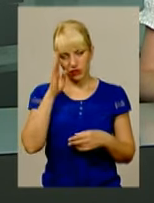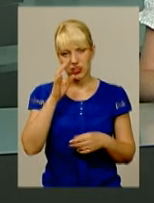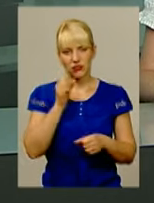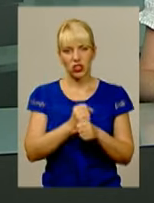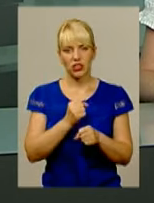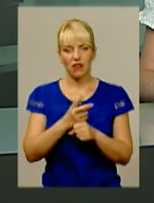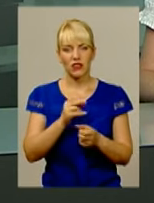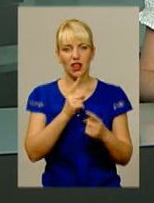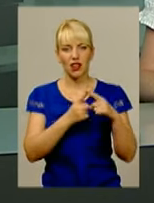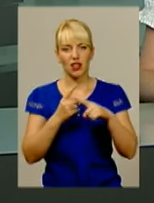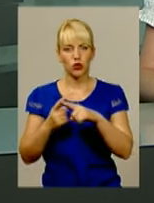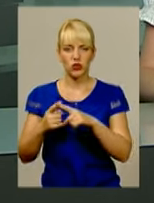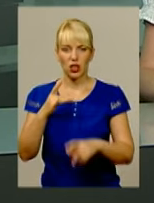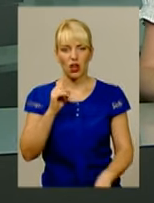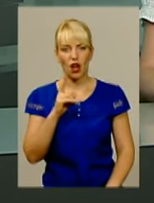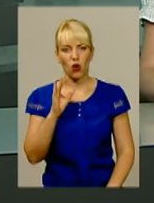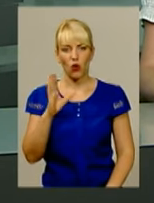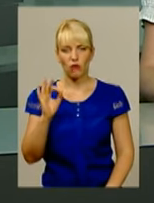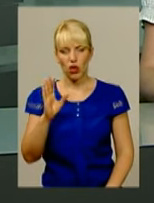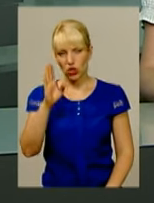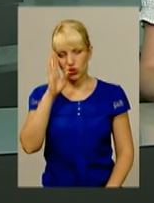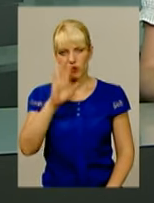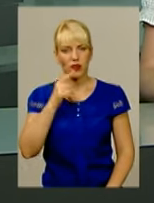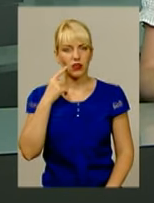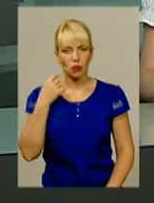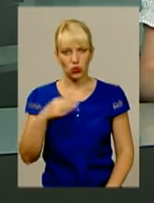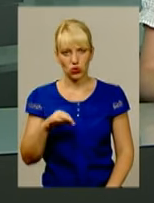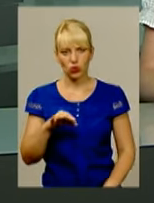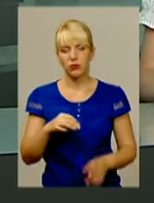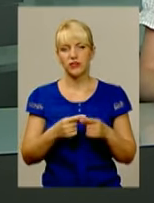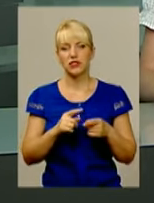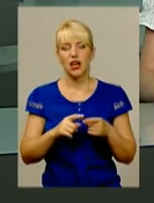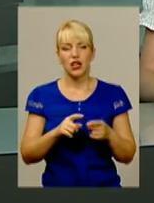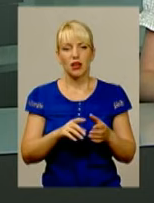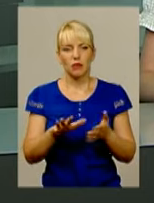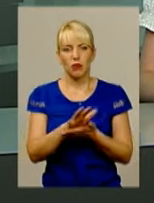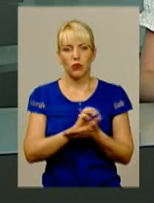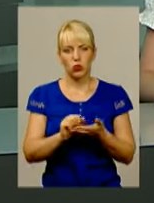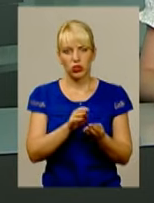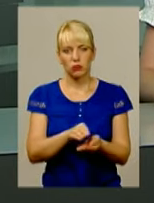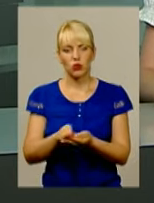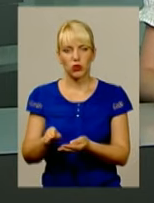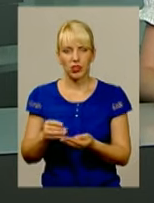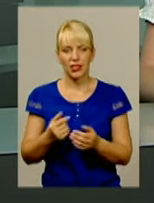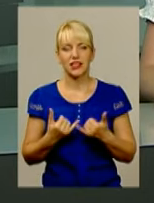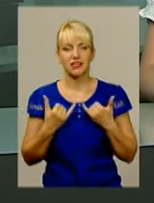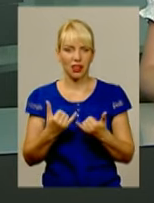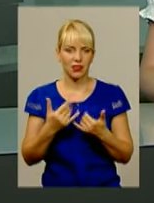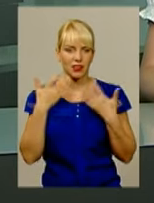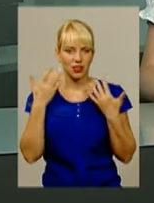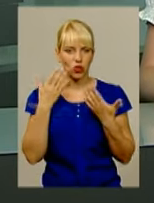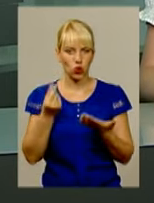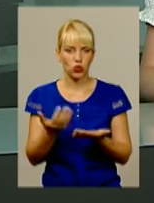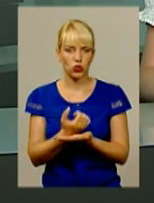кладовищі у мікрорайоні Ракове. Чоловік не посоромився поплюжити могили задля легкої здобучі. Нівочення пам